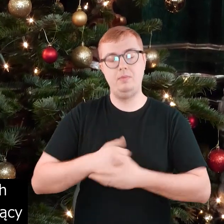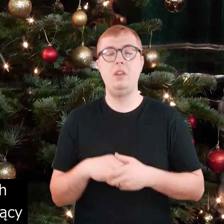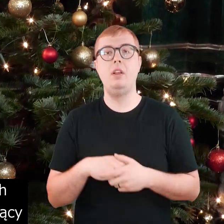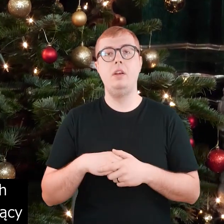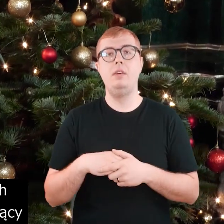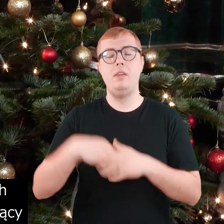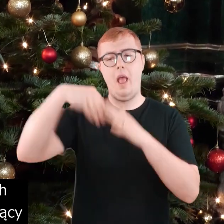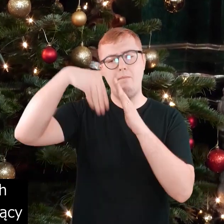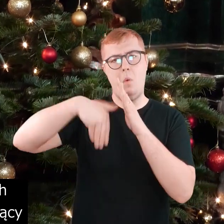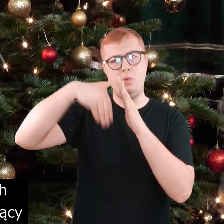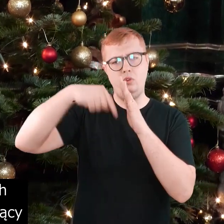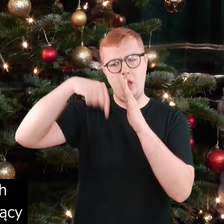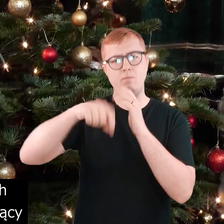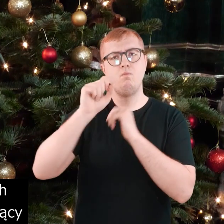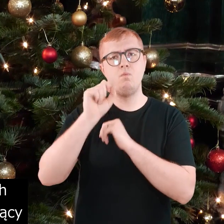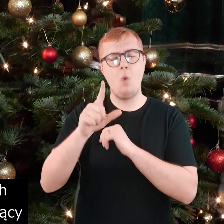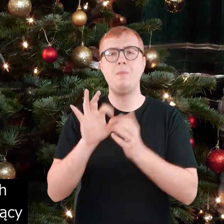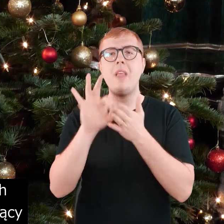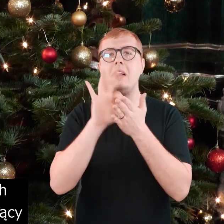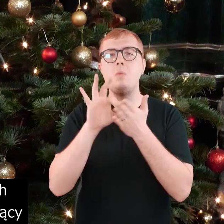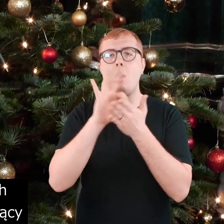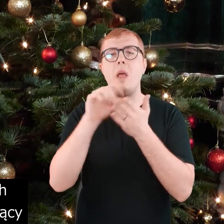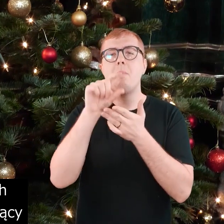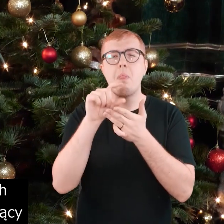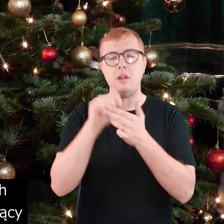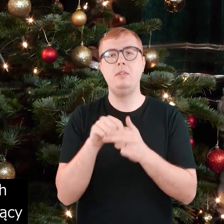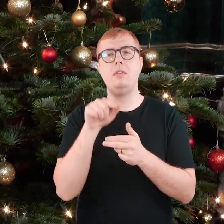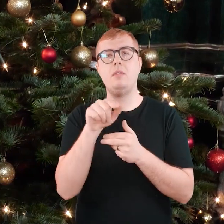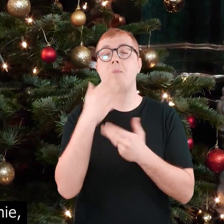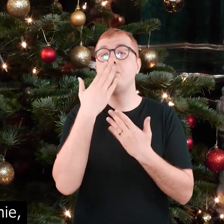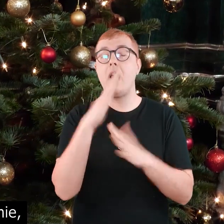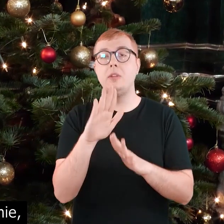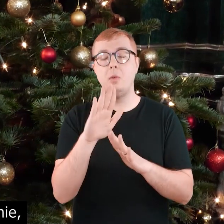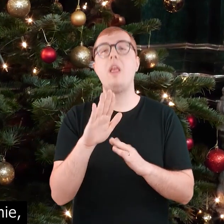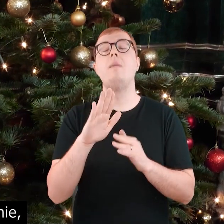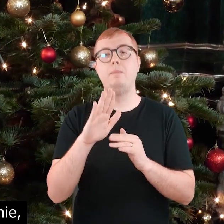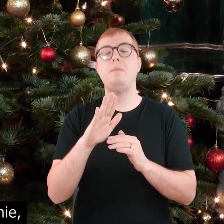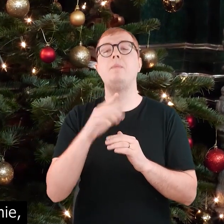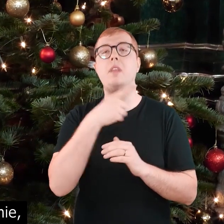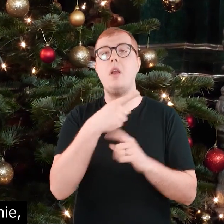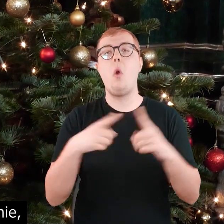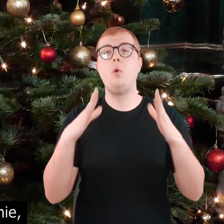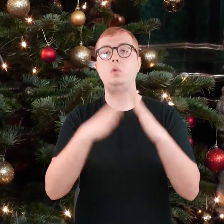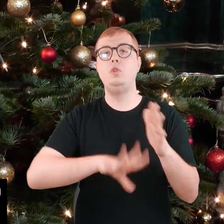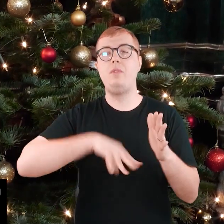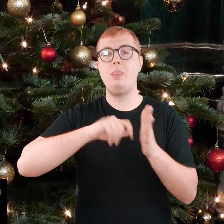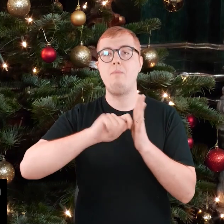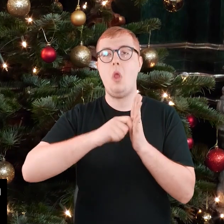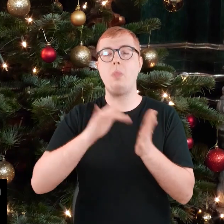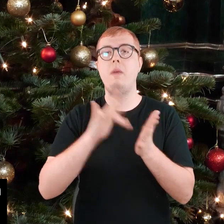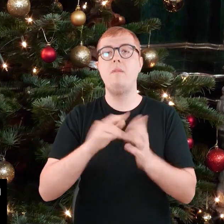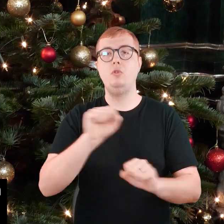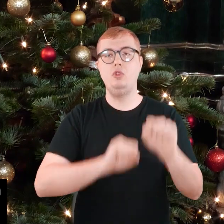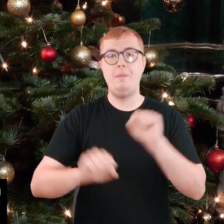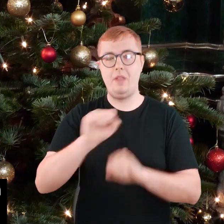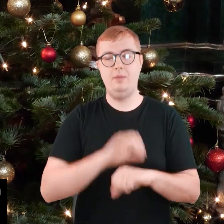Poniżej znajduje się niewielkich rozmiarów rysunek przedstawiający Bazylika św. Piotra w Rzymie, a obok